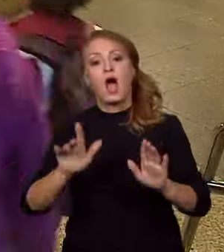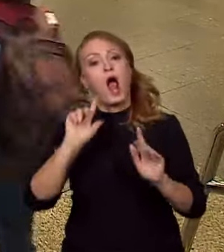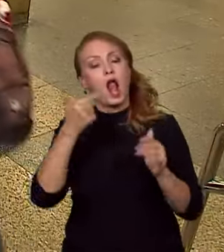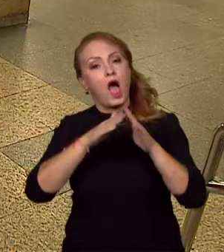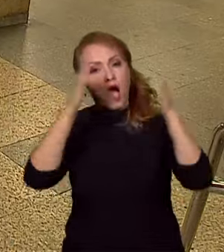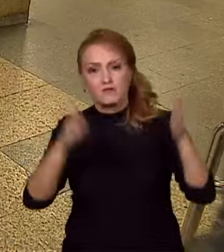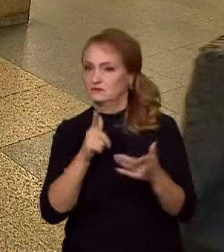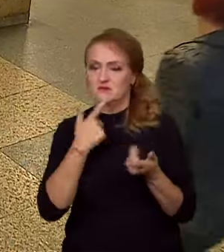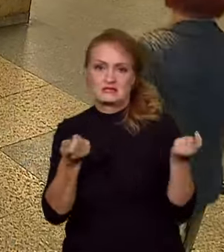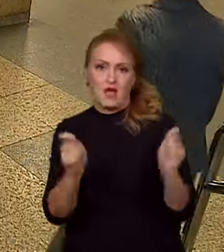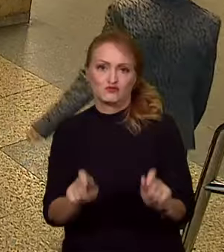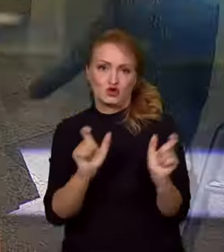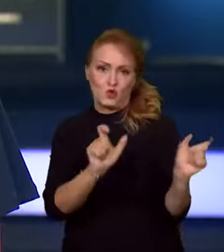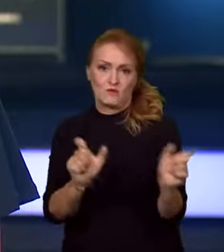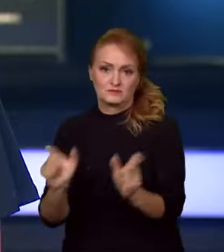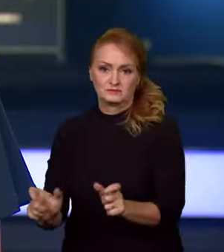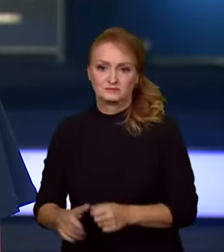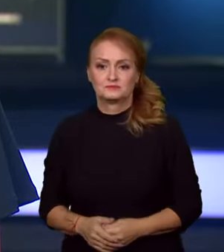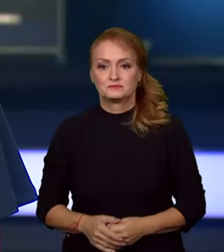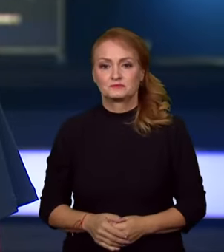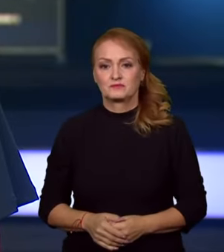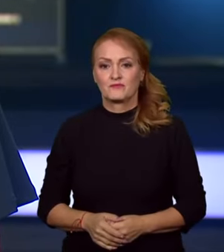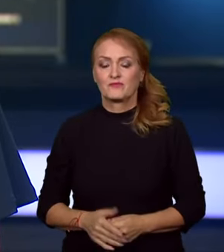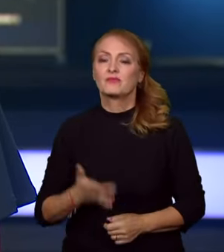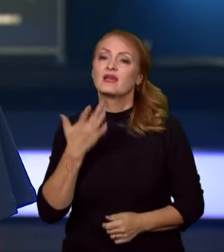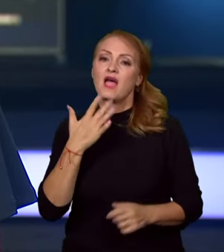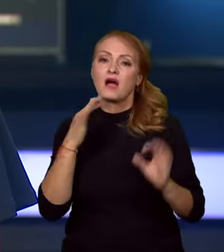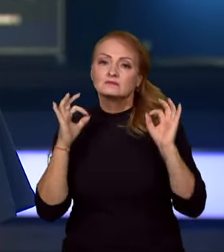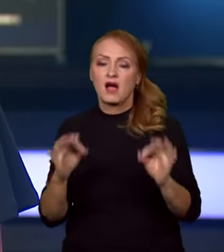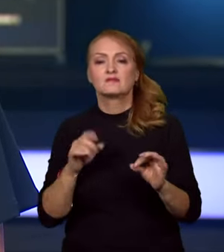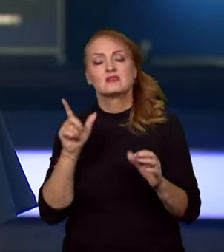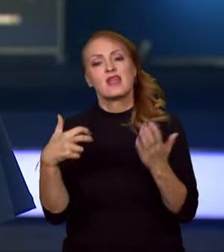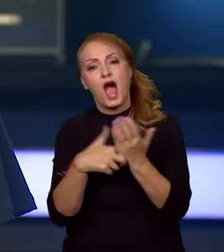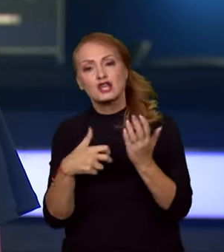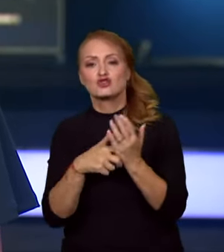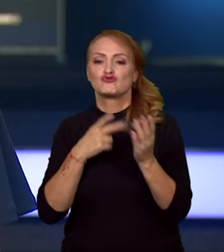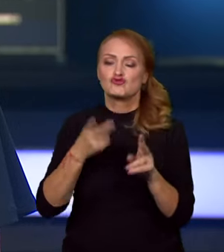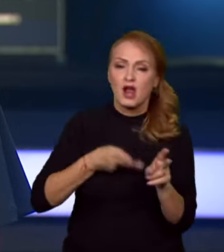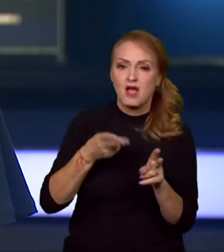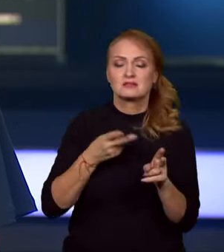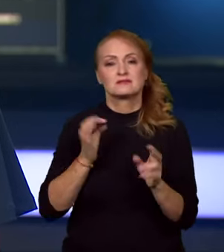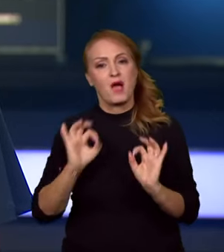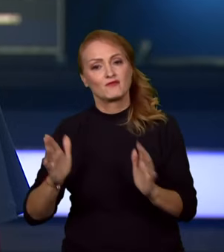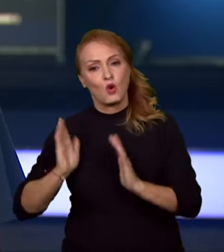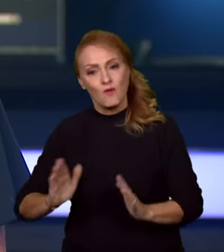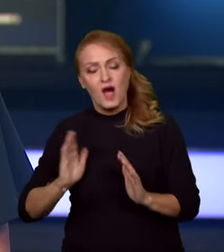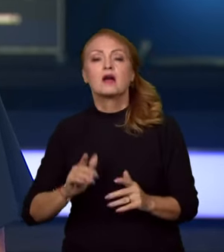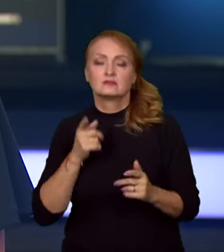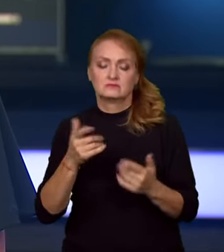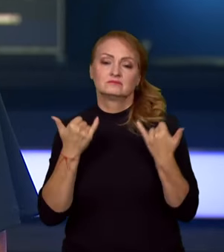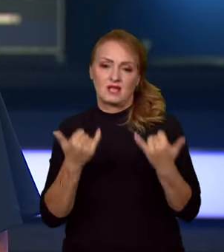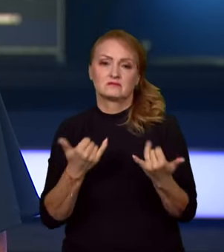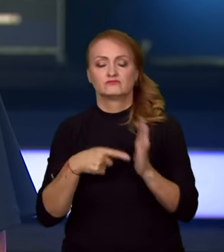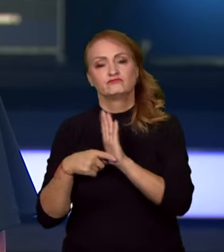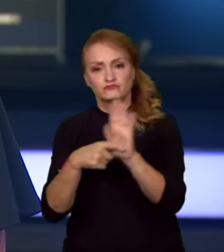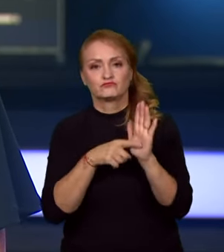televize, Brno. Jak se správně chovat na nádražích železnici i v blízkosti kolejí, tedy ode dneška radí web Budeš